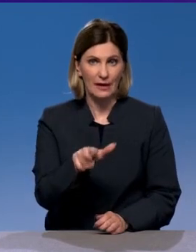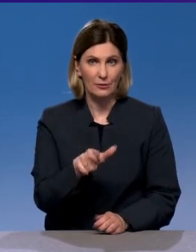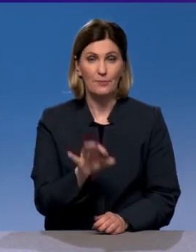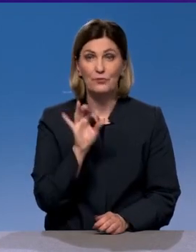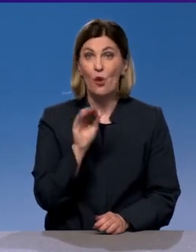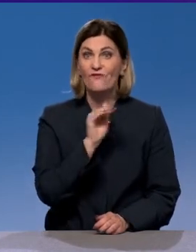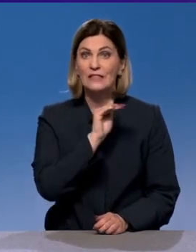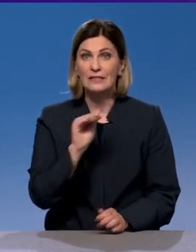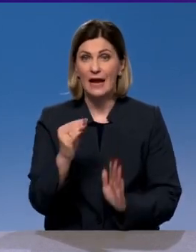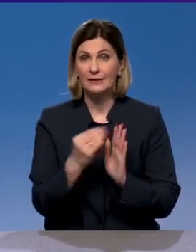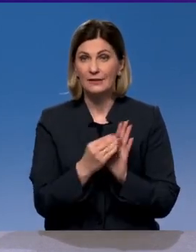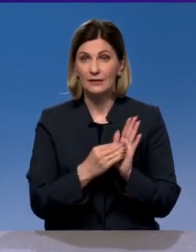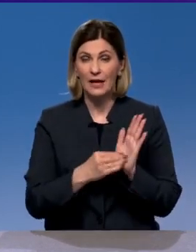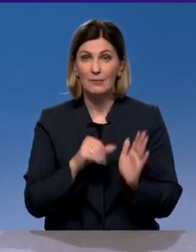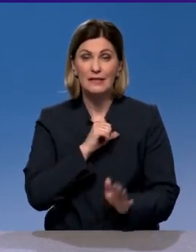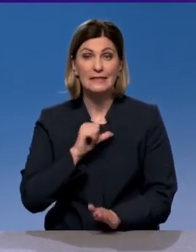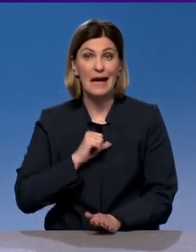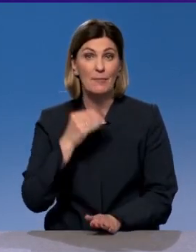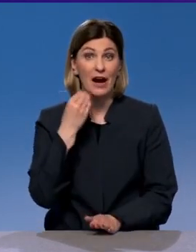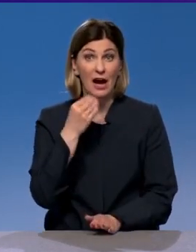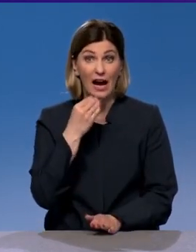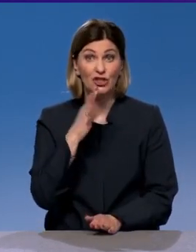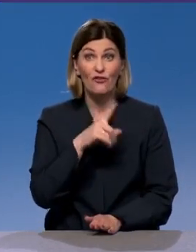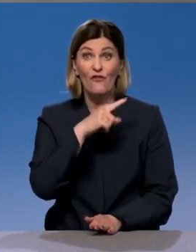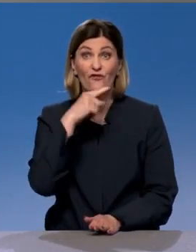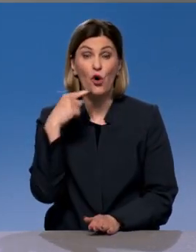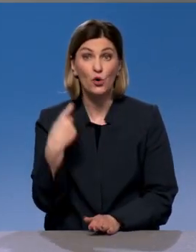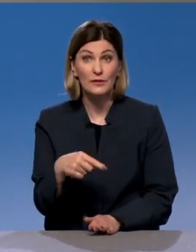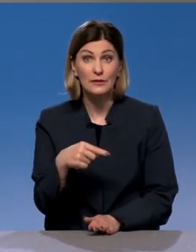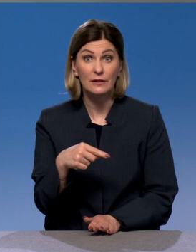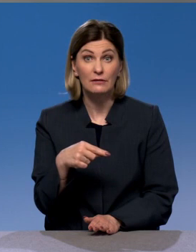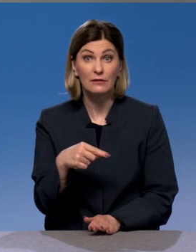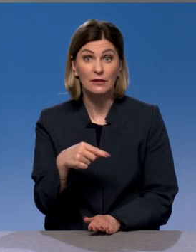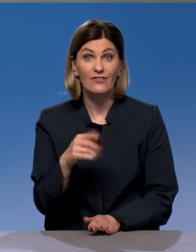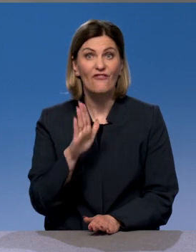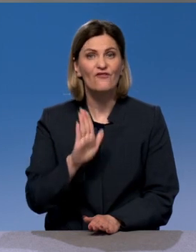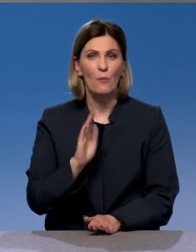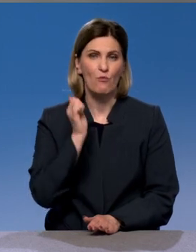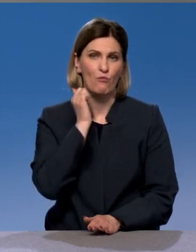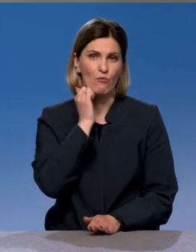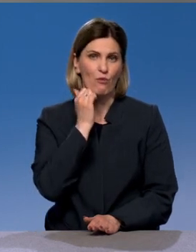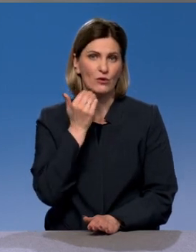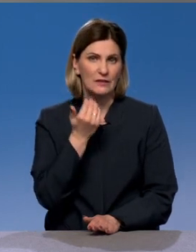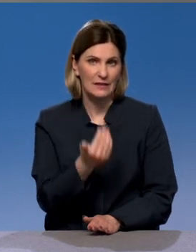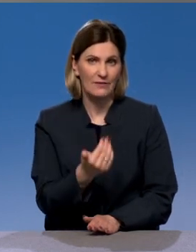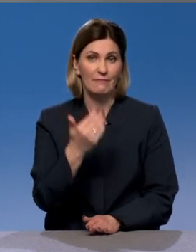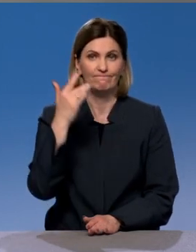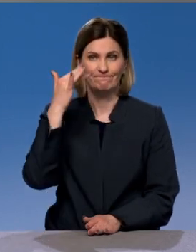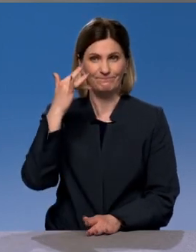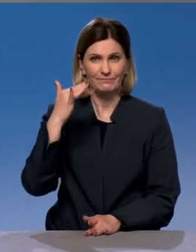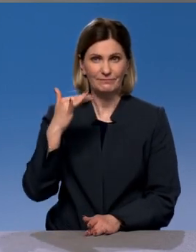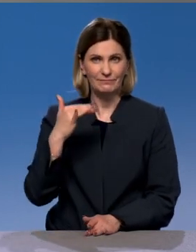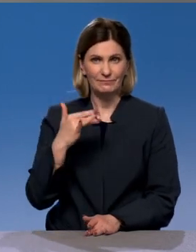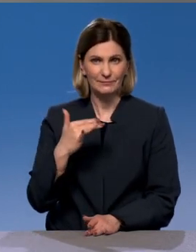рейтинги. Самые качественные дороги в российских регионах оказались неожиданно в Москве, Ханты-Мансийском автономном округе,